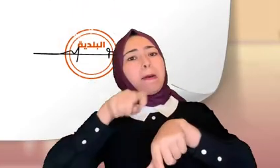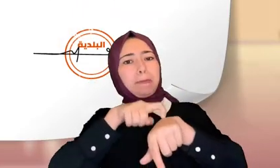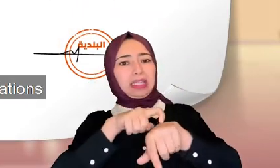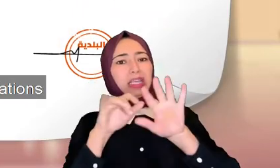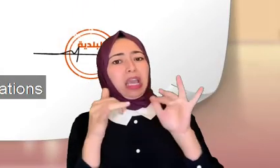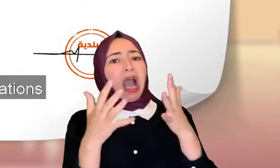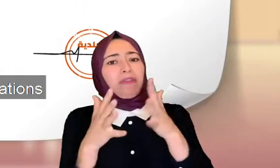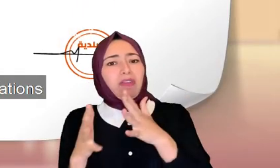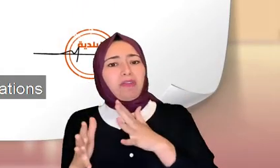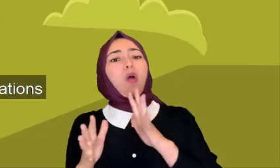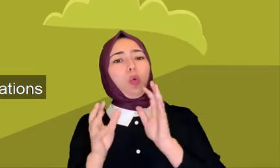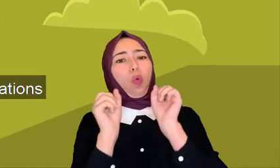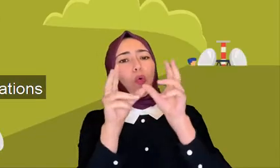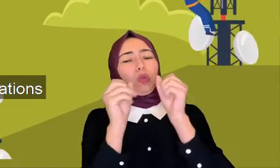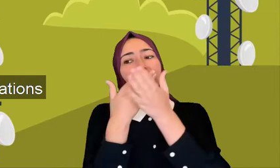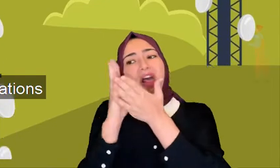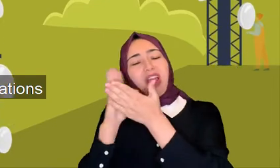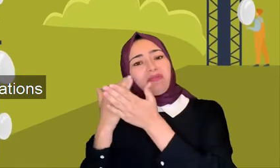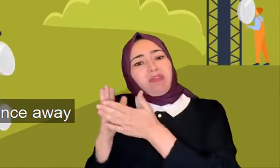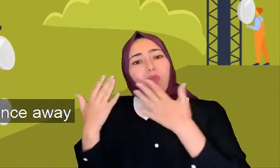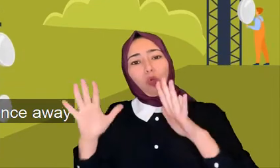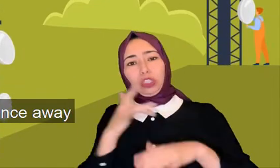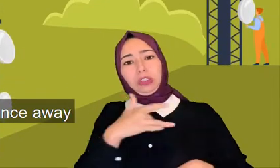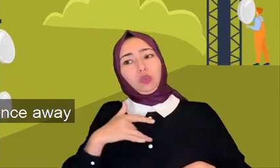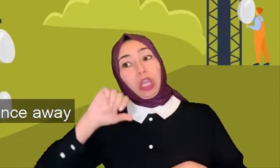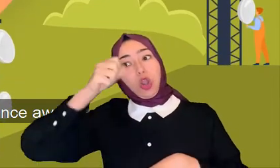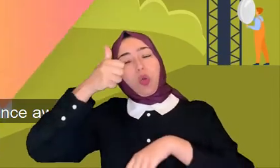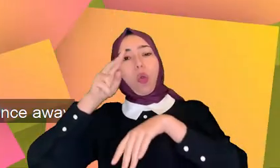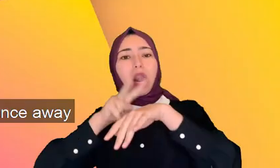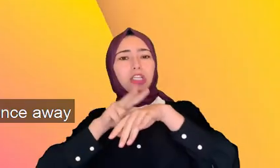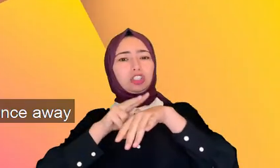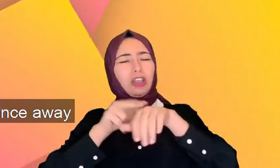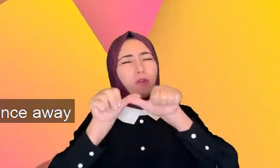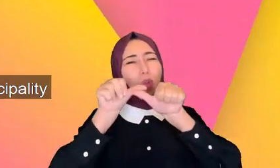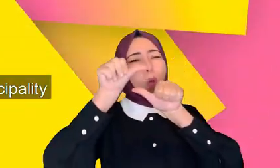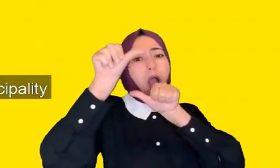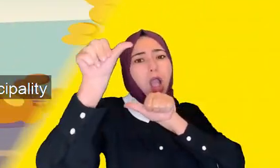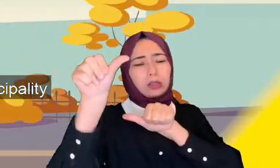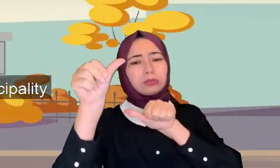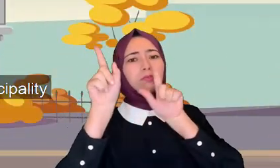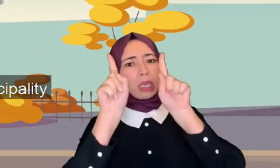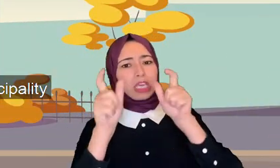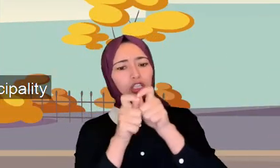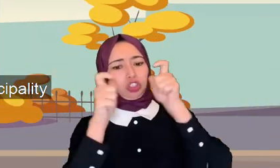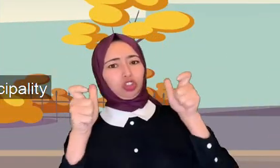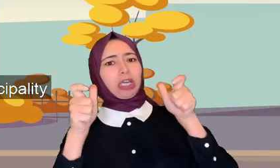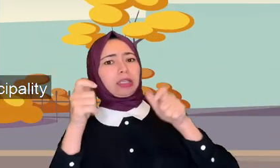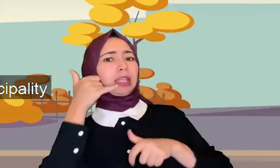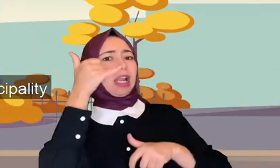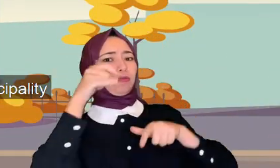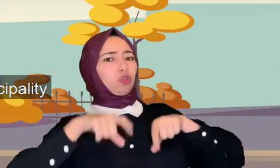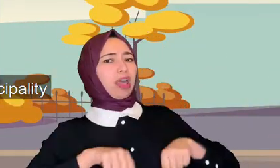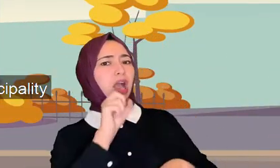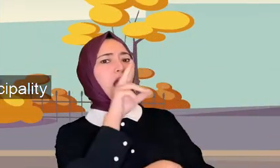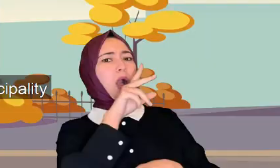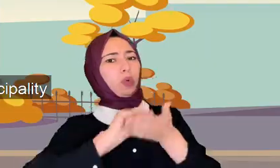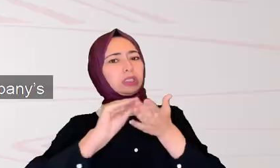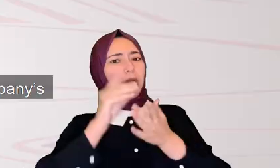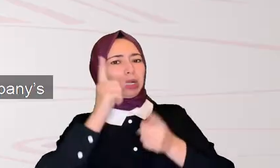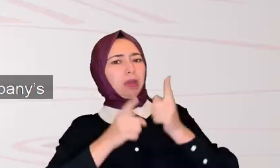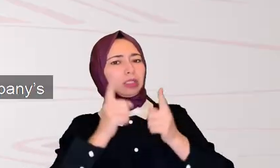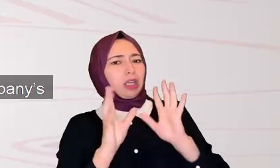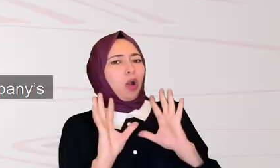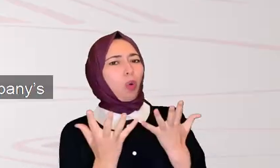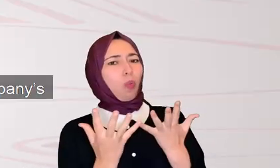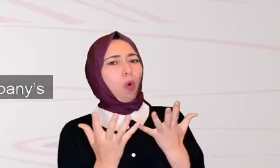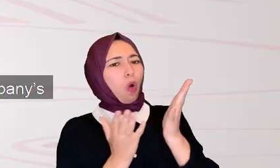صحة الناس قررت بيشنحي المحطات من الحي وتحطهم في بلايس اخرى بعيدا الشركة متاع الاتصالات شكيت للمحكمة الادارية